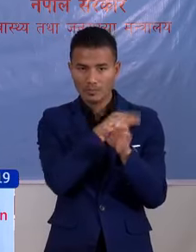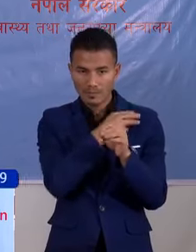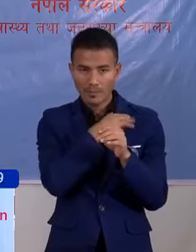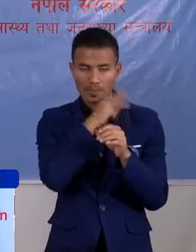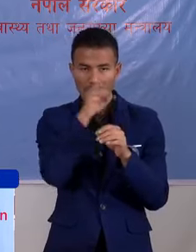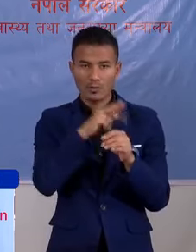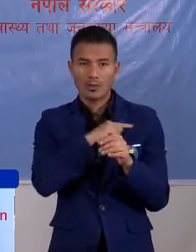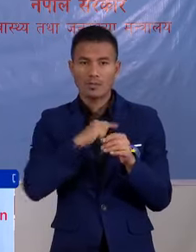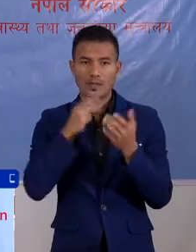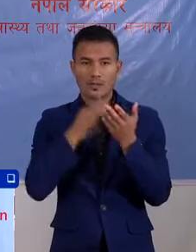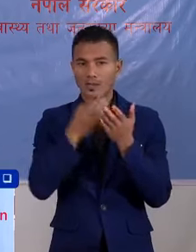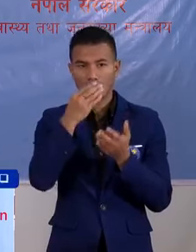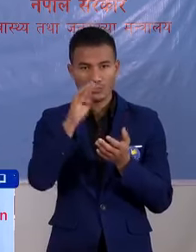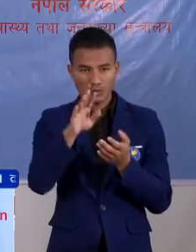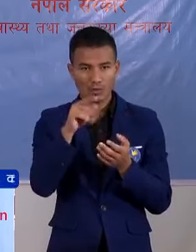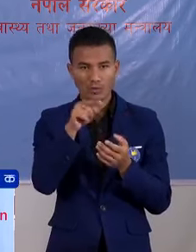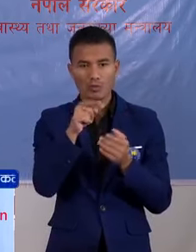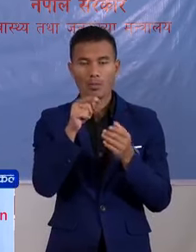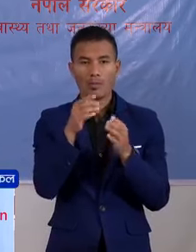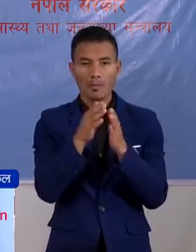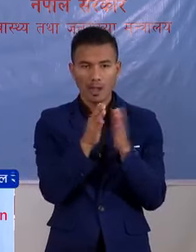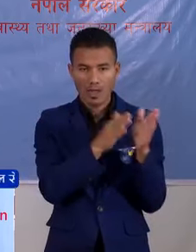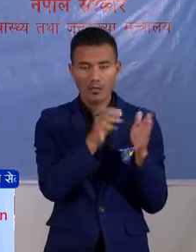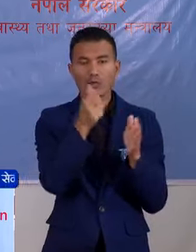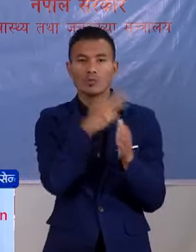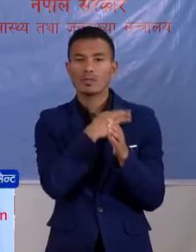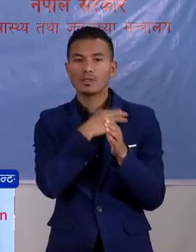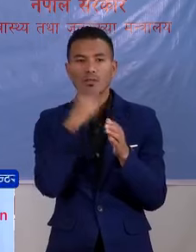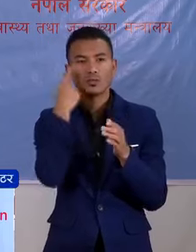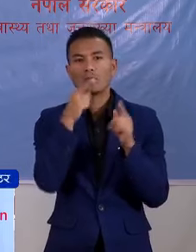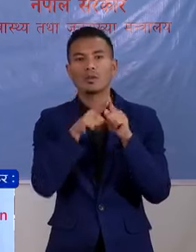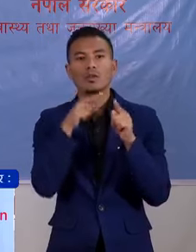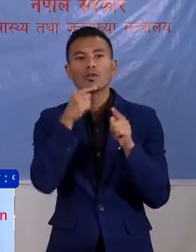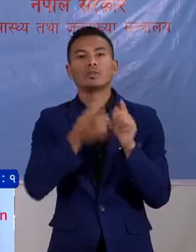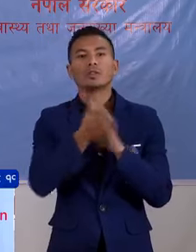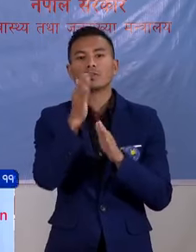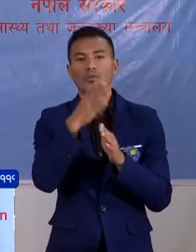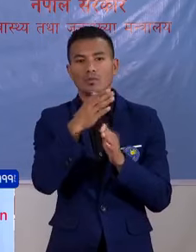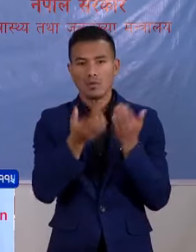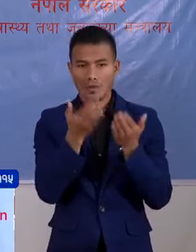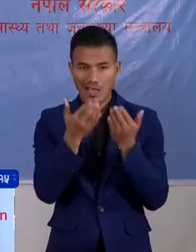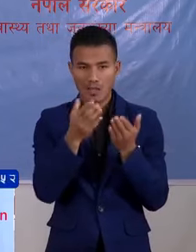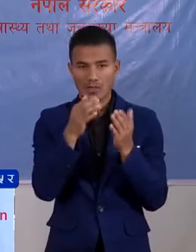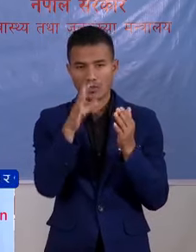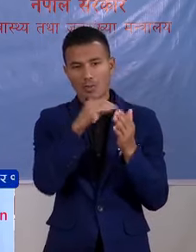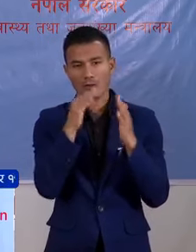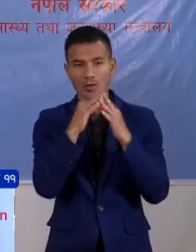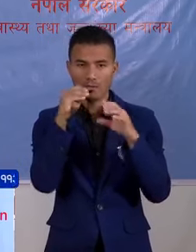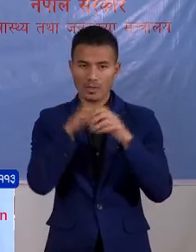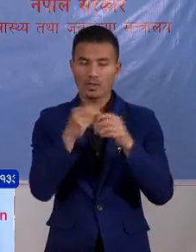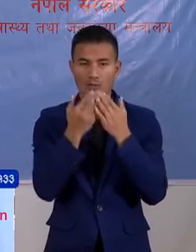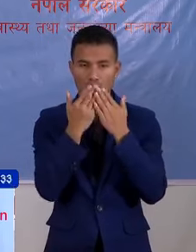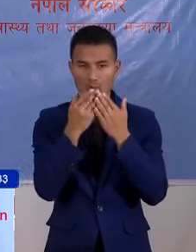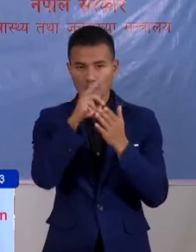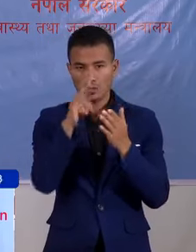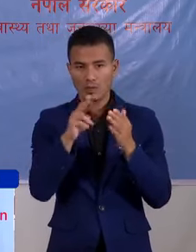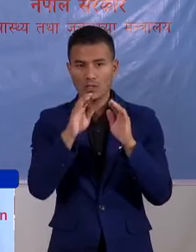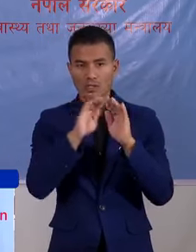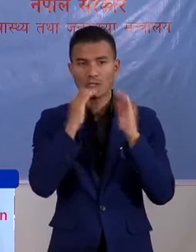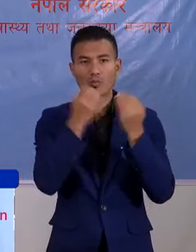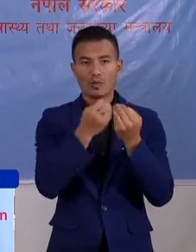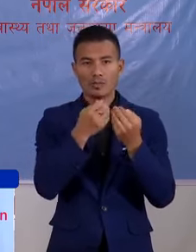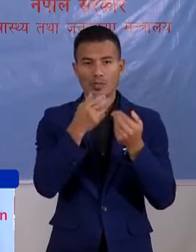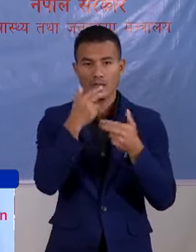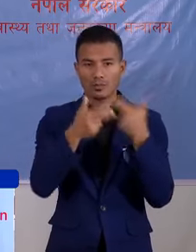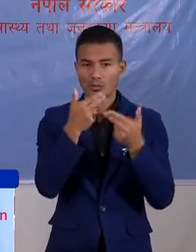वाहरू बायक और कोई पनी मस्जिद मा चाहिए नगाई दिन वाला नमाज पन्न को लाई सपले आफनो घरमा नमाज पन्नु रखास करी जुन सामय कुरूब मा आमरो